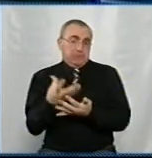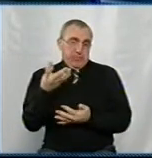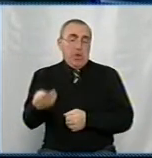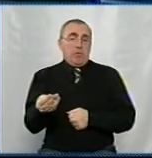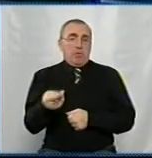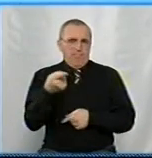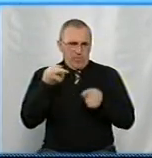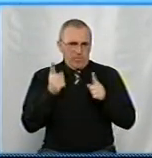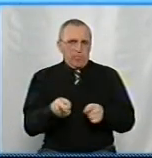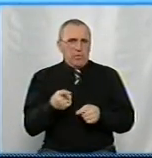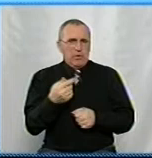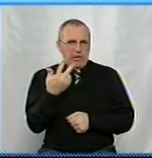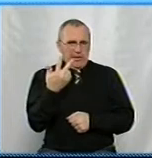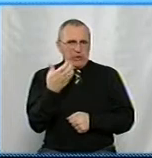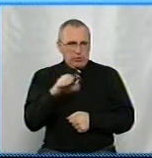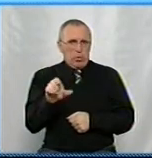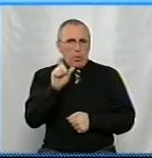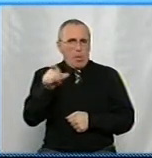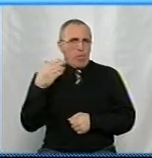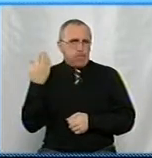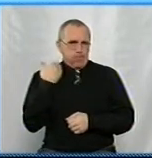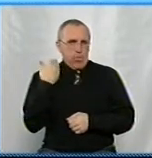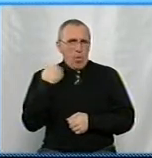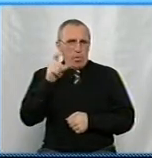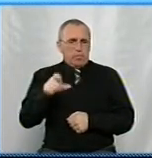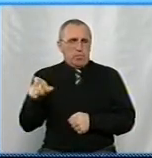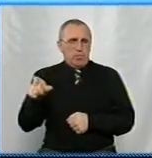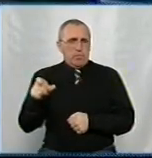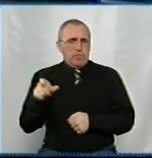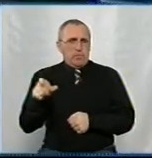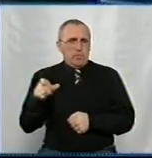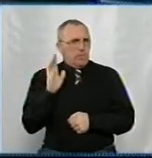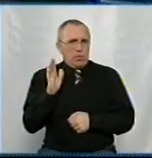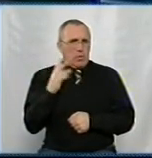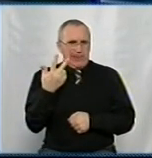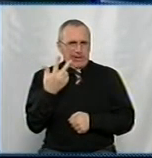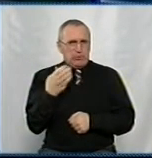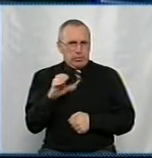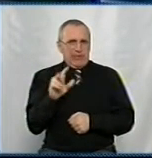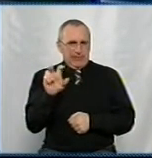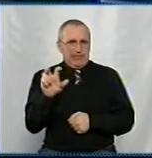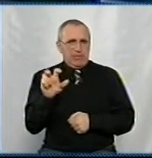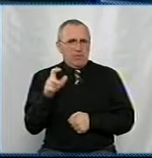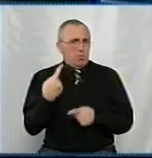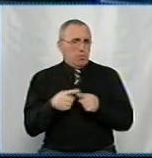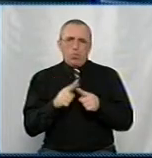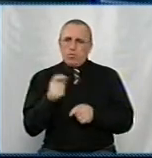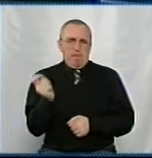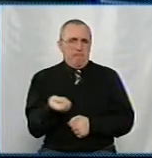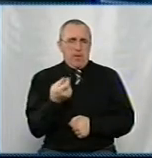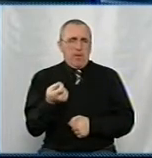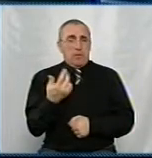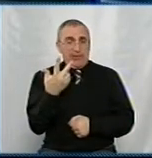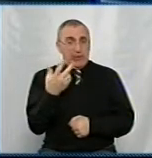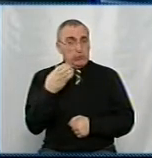У вас справді лише три сотні боржників по Кропивницькому? Значить, дивіться... Лише три сотні? Ні. Тобто це дуже мало? Це дуже мало. Ні,